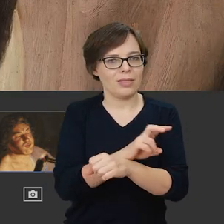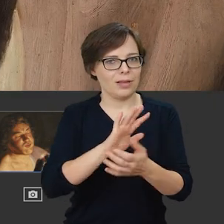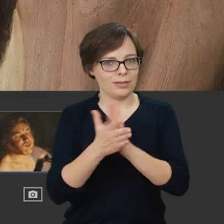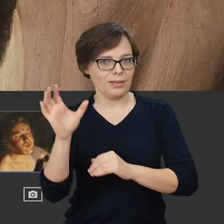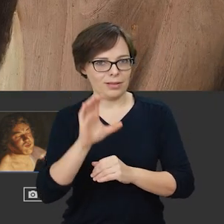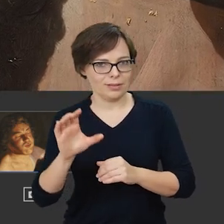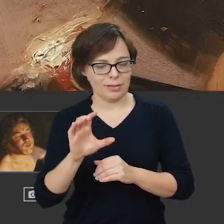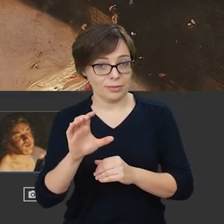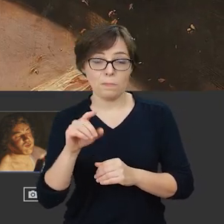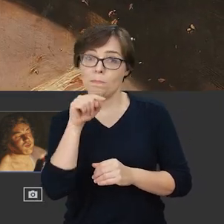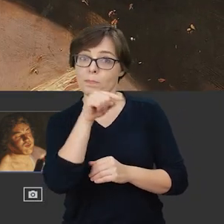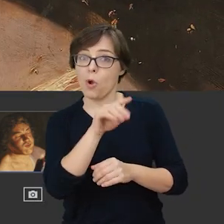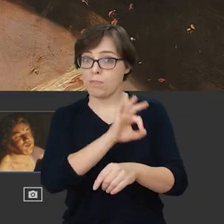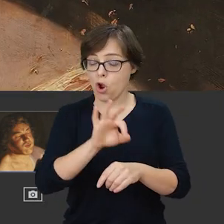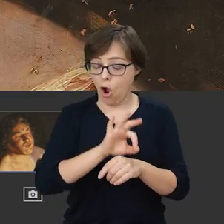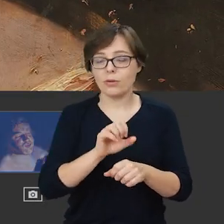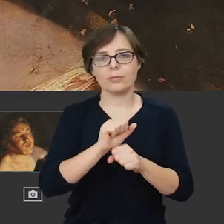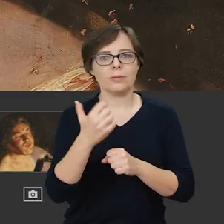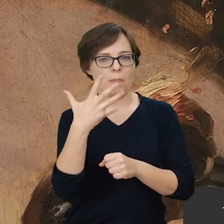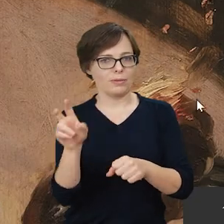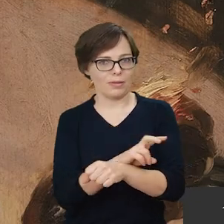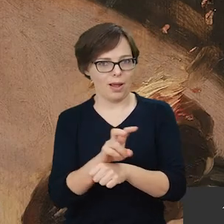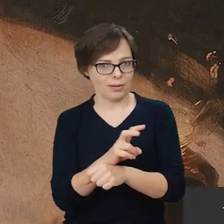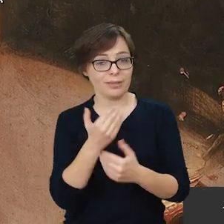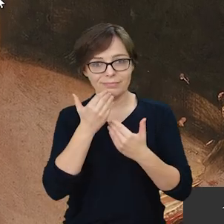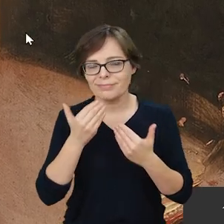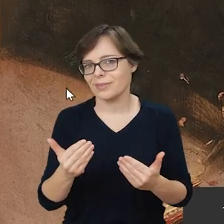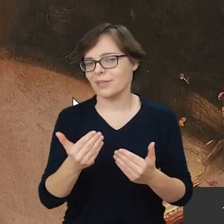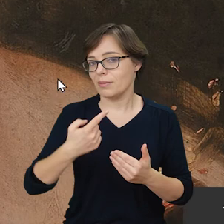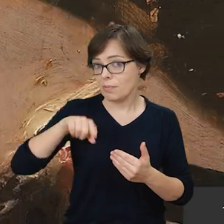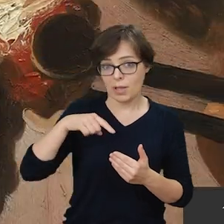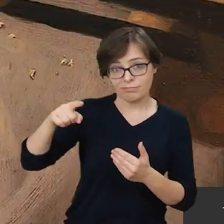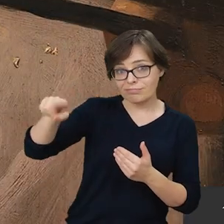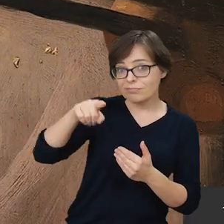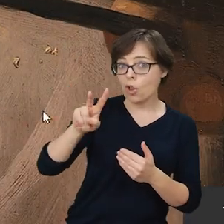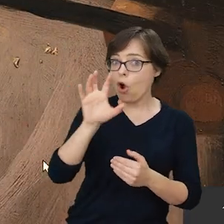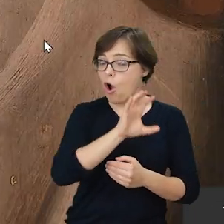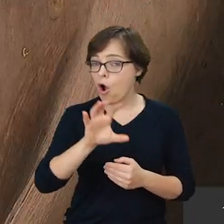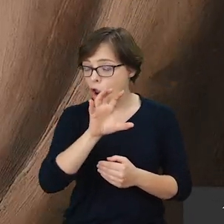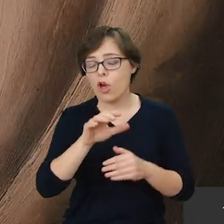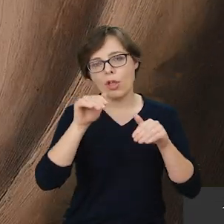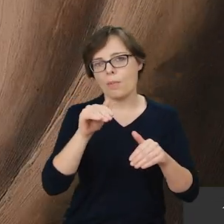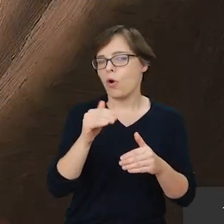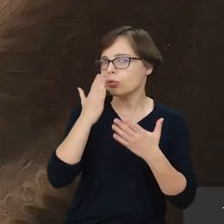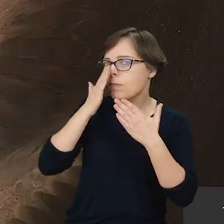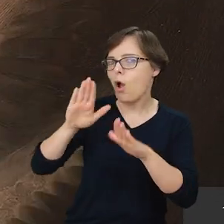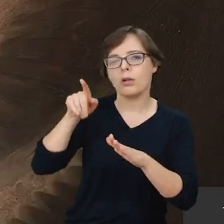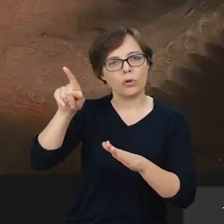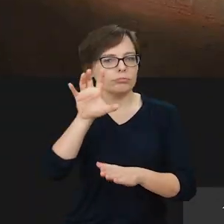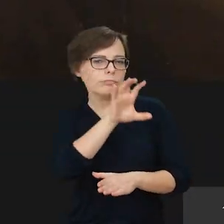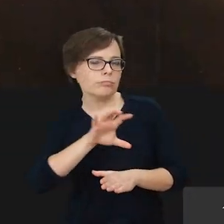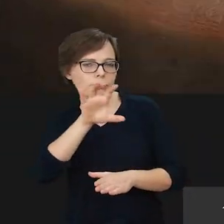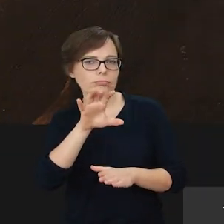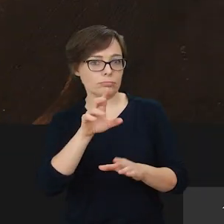zaawansowane techniki digitalizacji. W projekcie zastosowaliśmy ich pięć. I dzięki temu po prostu jesteśmy w stanie odbiorcy pokazać